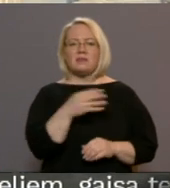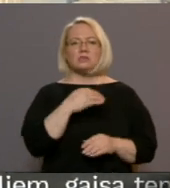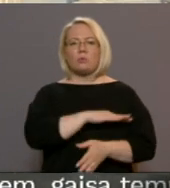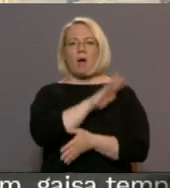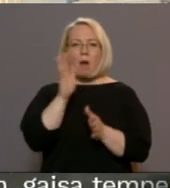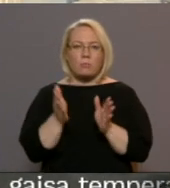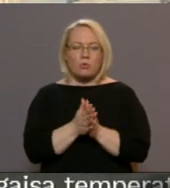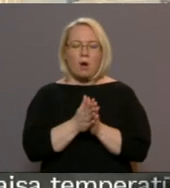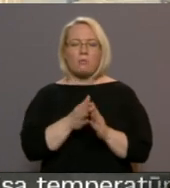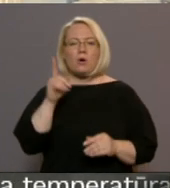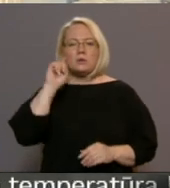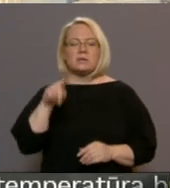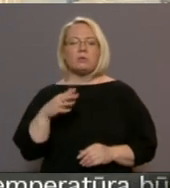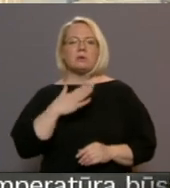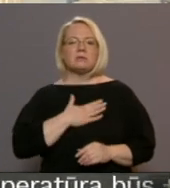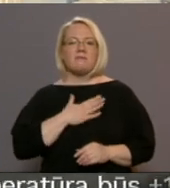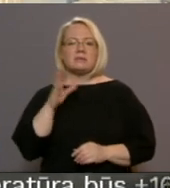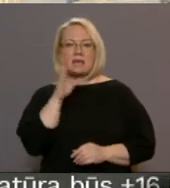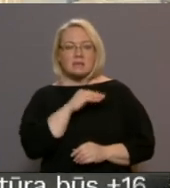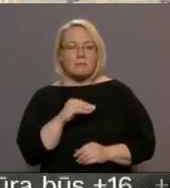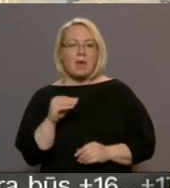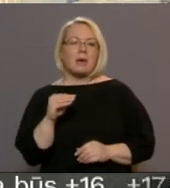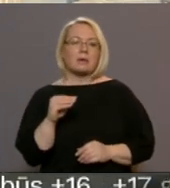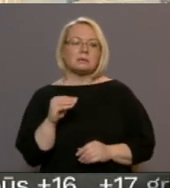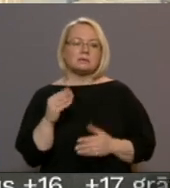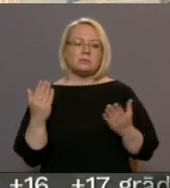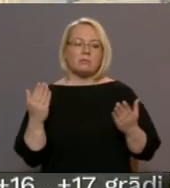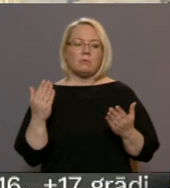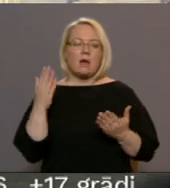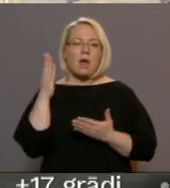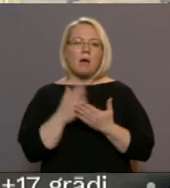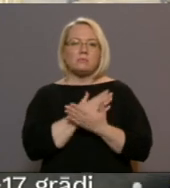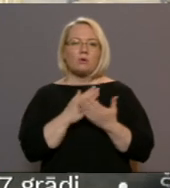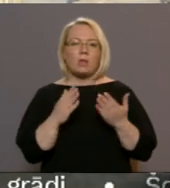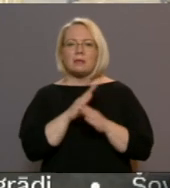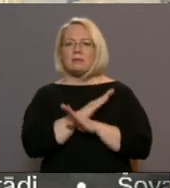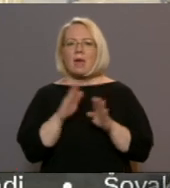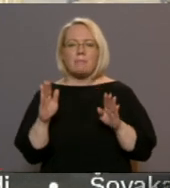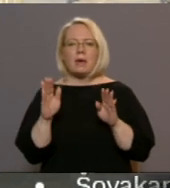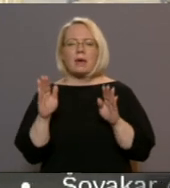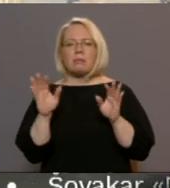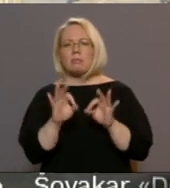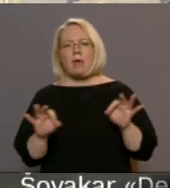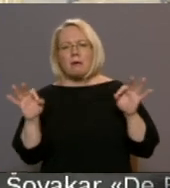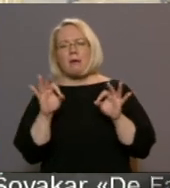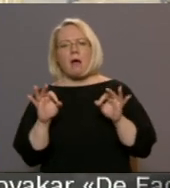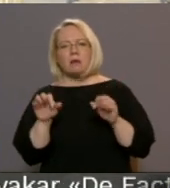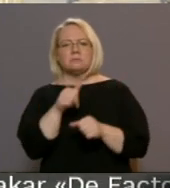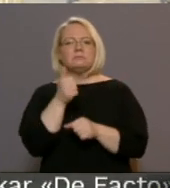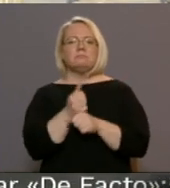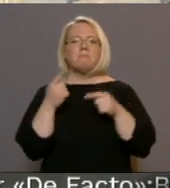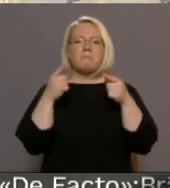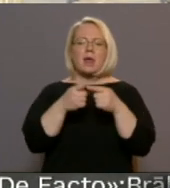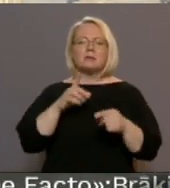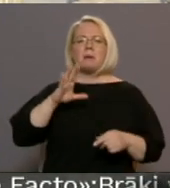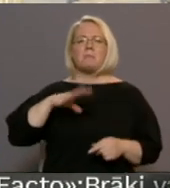zinot savas iespējas, tā, ka absolūti nebija nekāds virsmērķis, ka tepēc, nezinu, pēc